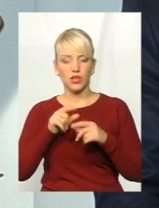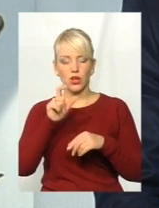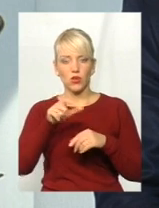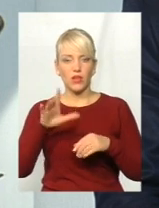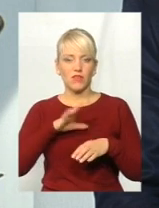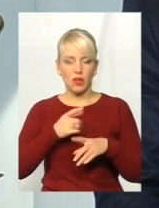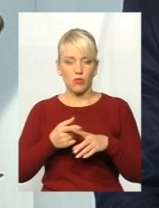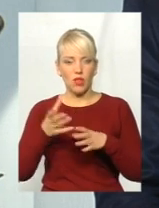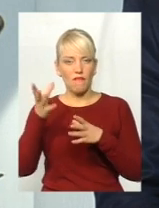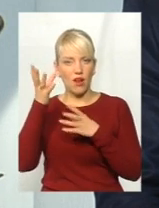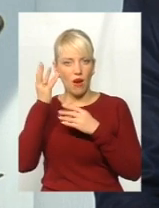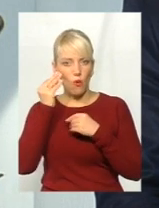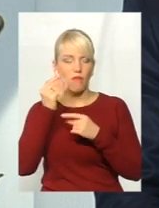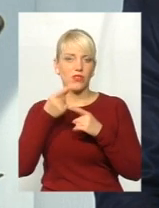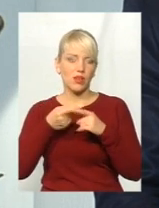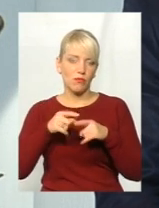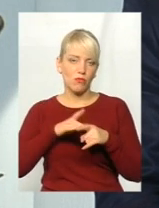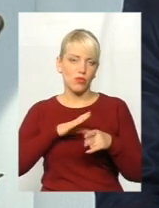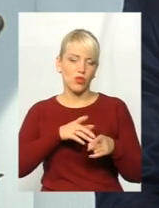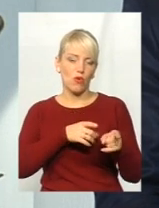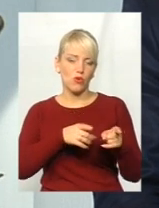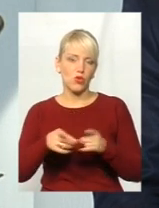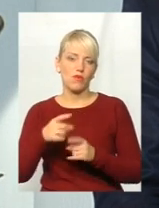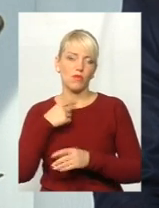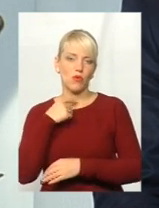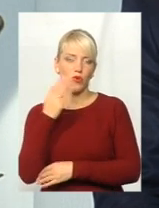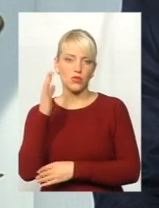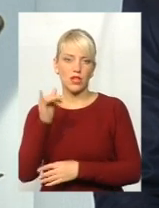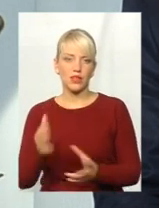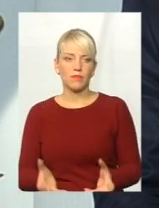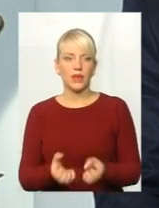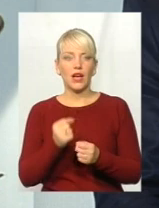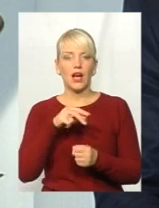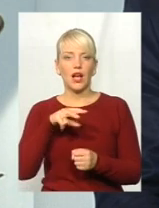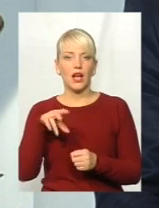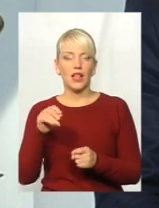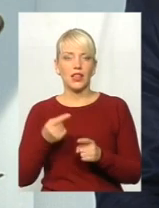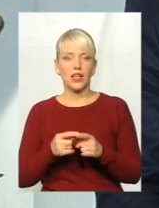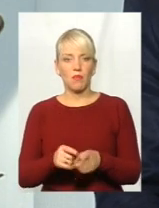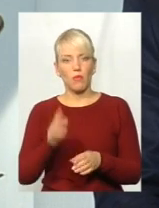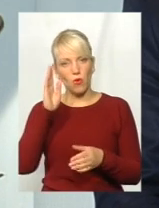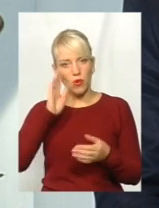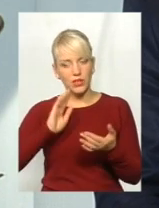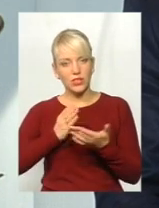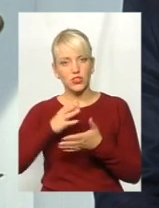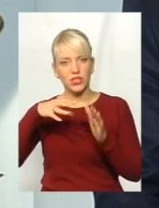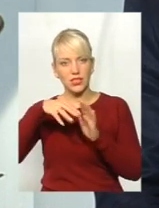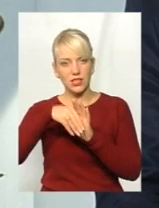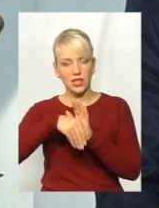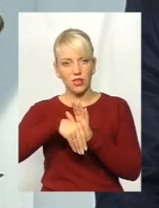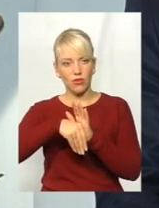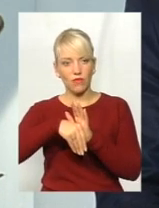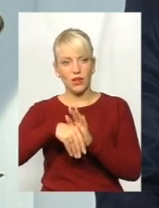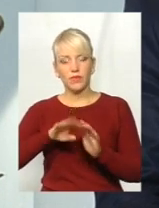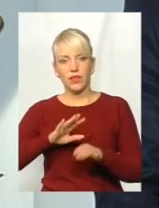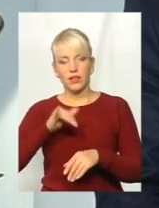врахована, і тому ми були готові проголосувати і підтримати. Але я гадаю, що саме політична складова не дала можливості